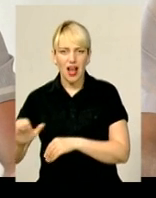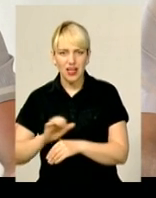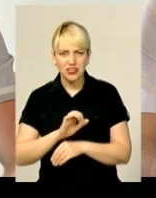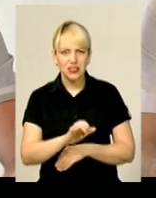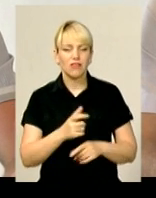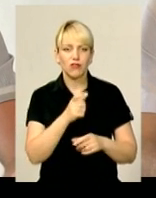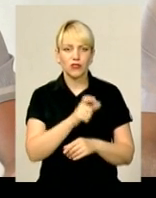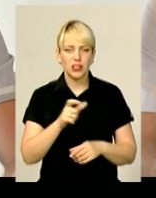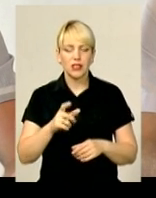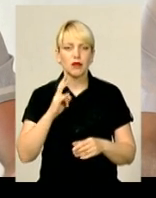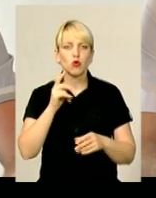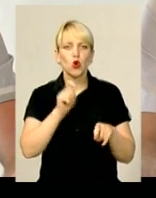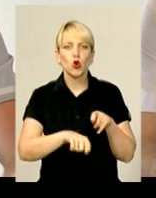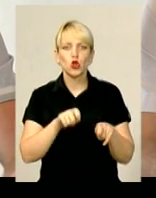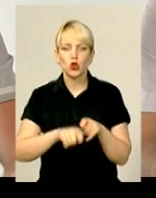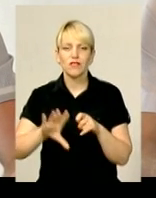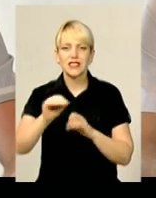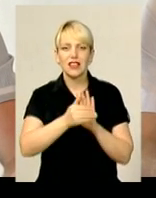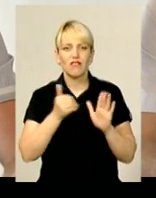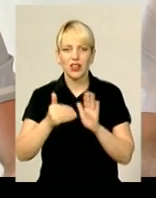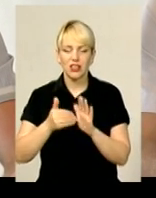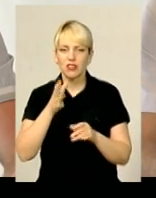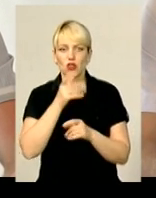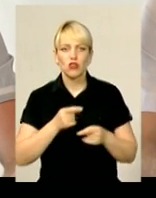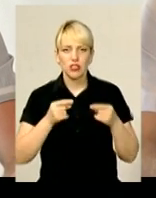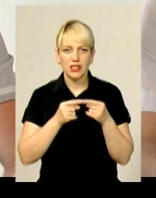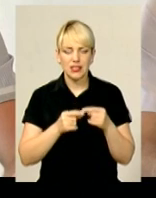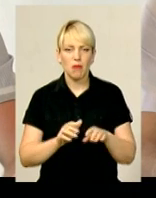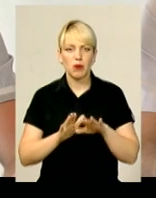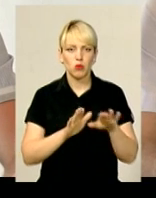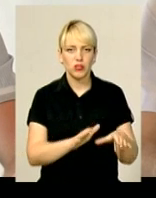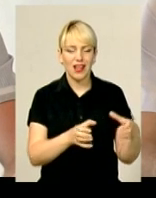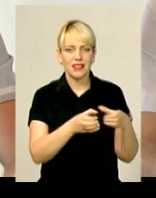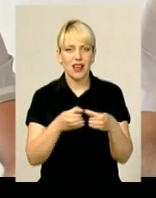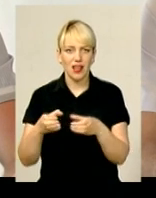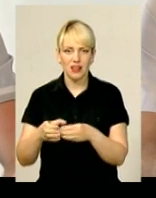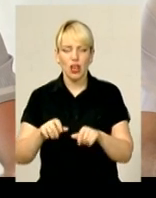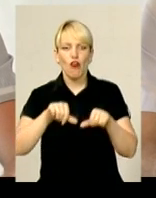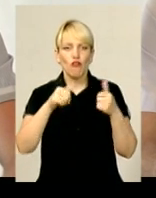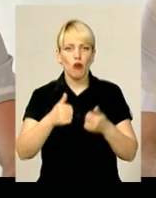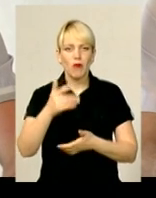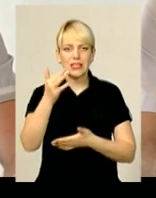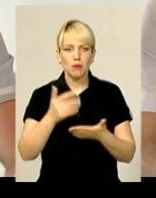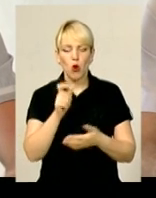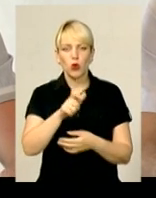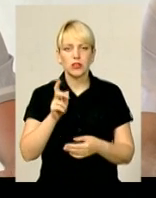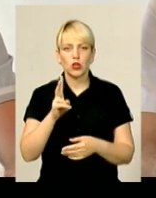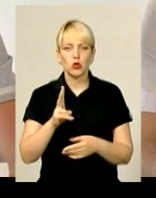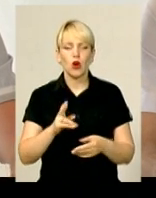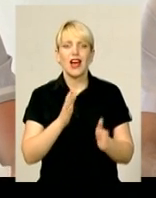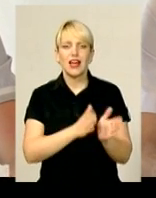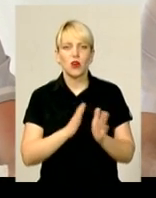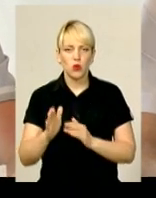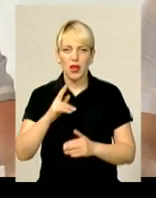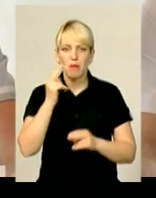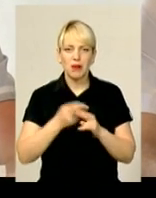кожного виклики, своєчасність реагування прибуття нарядів, формування список осіб, які регулярно та безпідставно